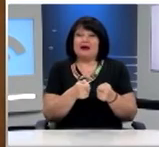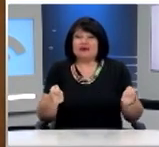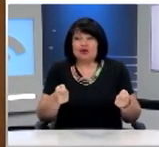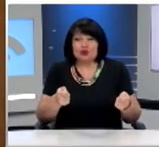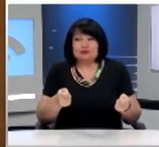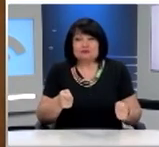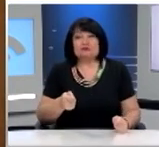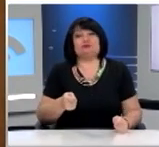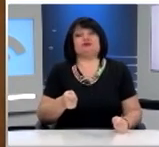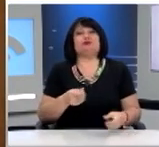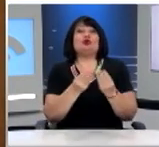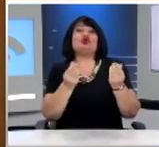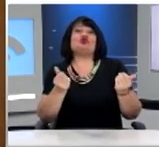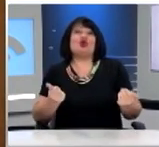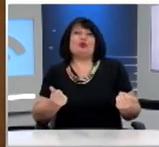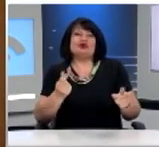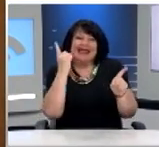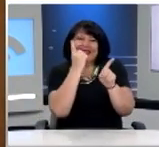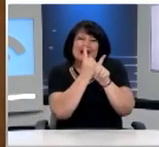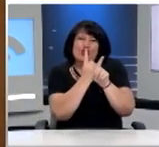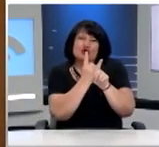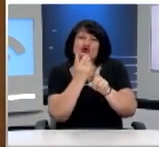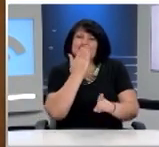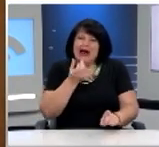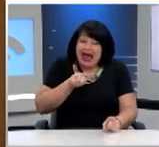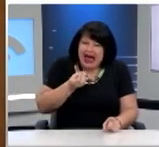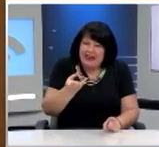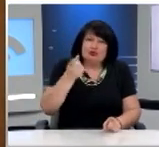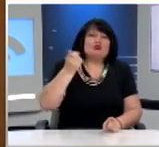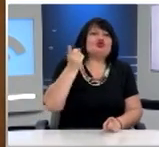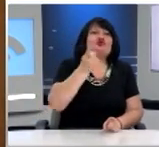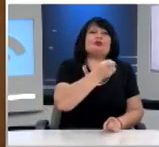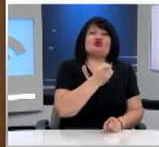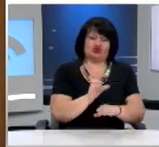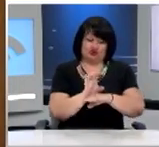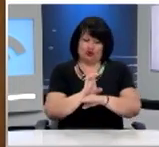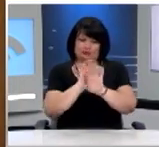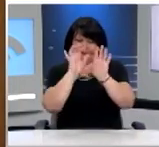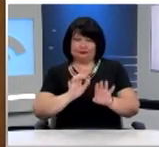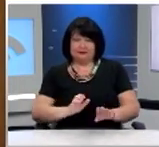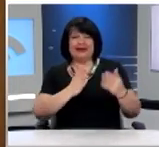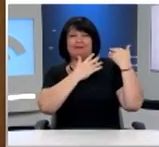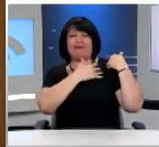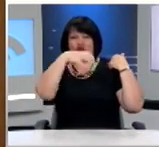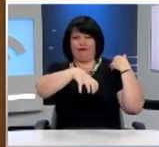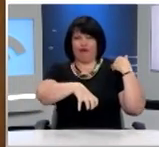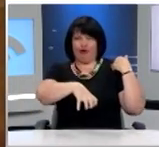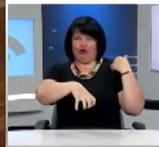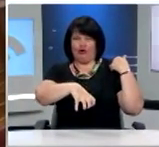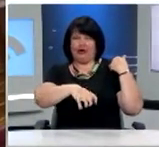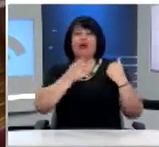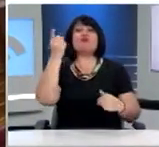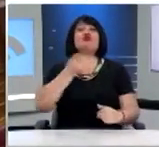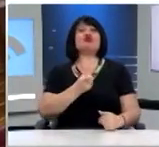εφαρμοστεί μέσω ενός αλγόριθμου που θα ελέγχει την ποσόστοση της κάθε επιχείρησης και θα ειδοποιεί τον αντίστοιχο υπεύθυνο φορέα σε περίπτωση άνισης